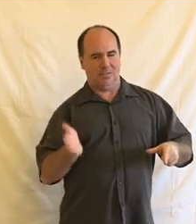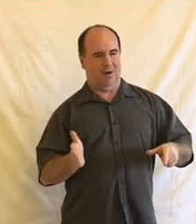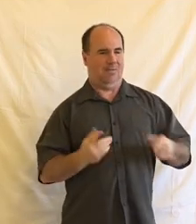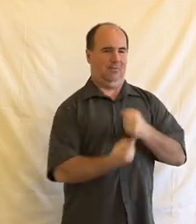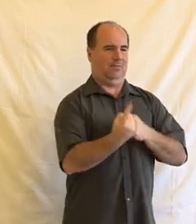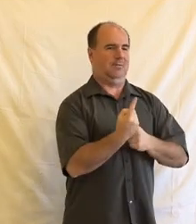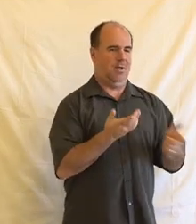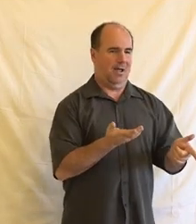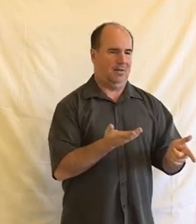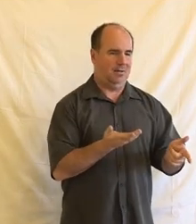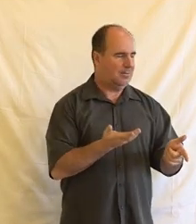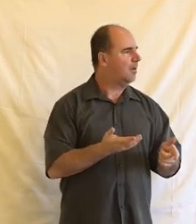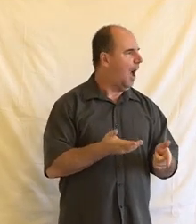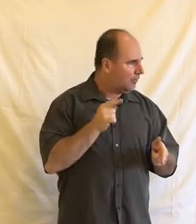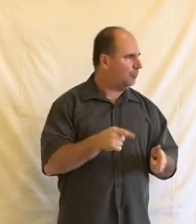k tomu,